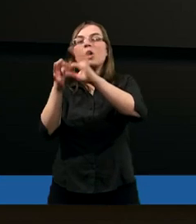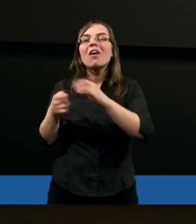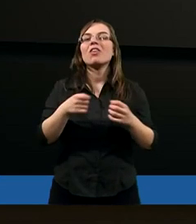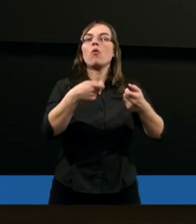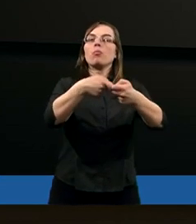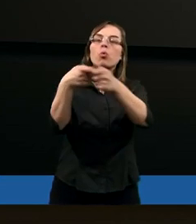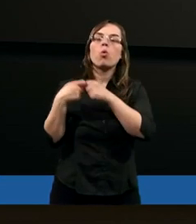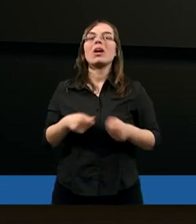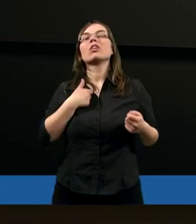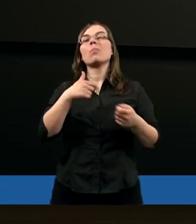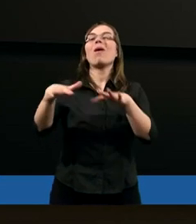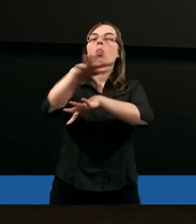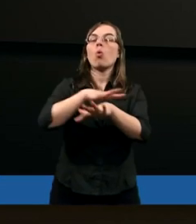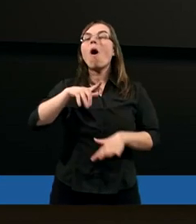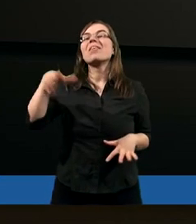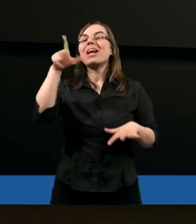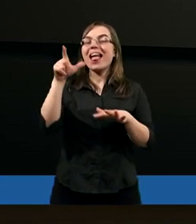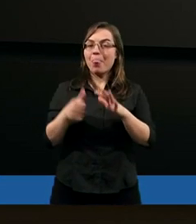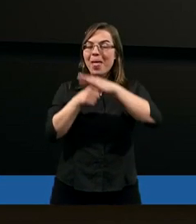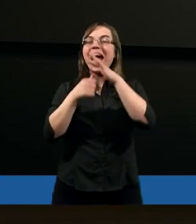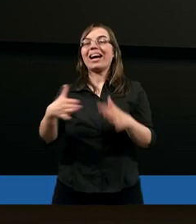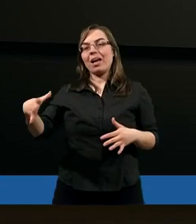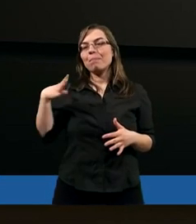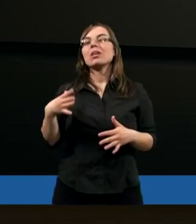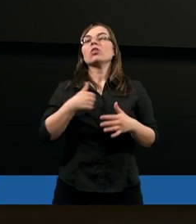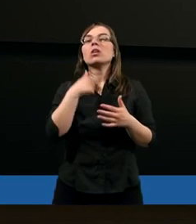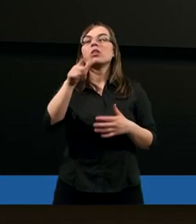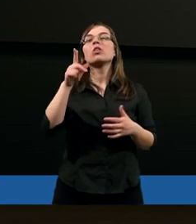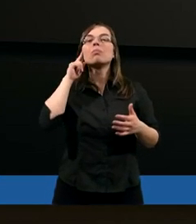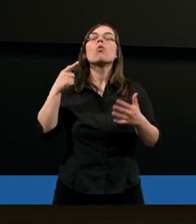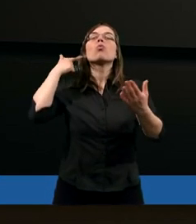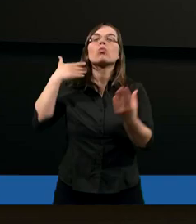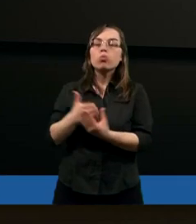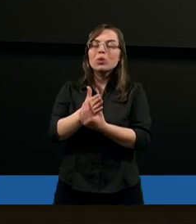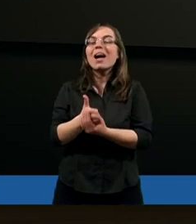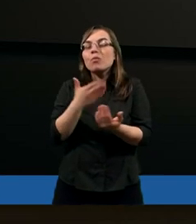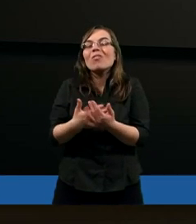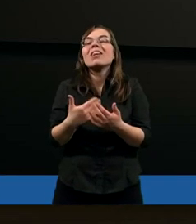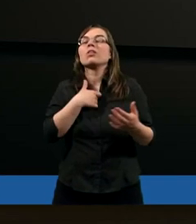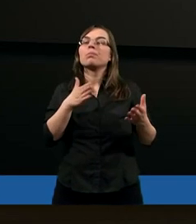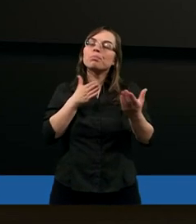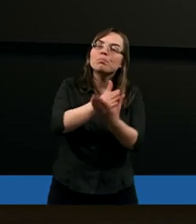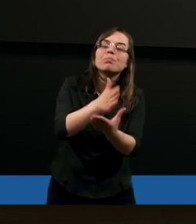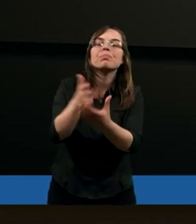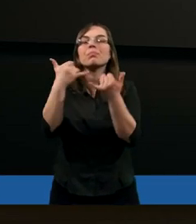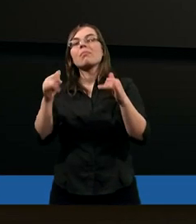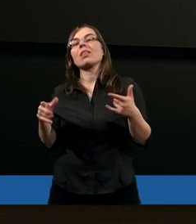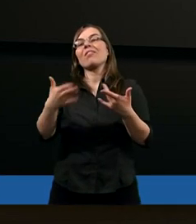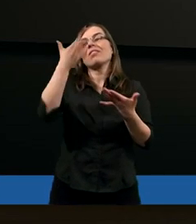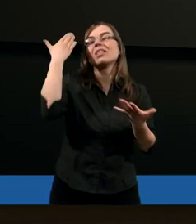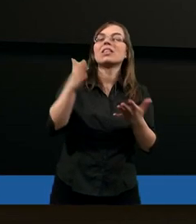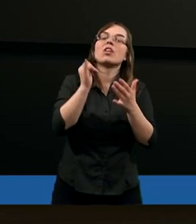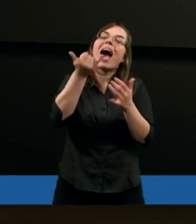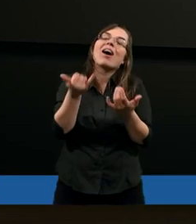być takim duchowym liderem właśnie na zasadzie służebności. Schować przekonanie o tym, że wie się